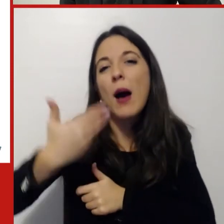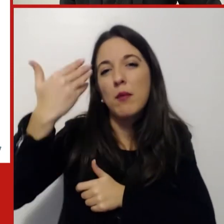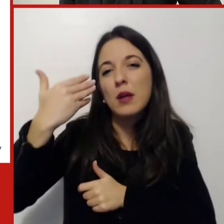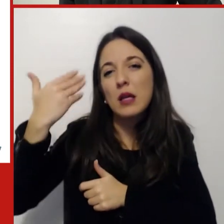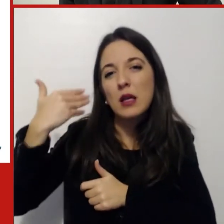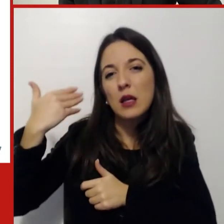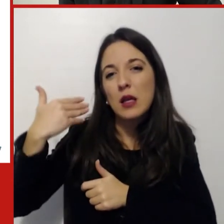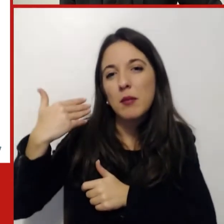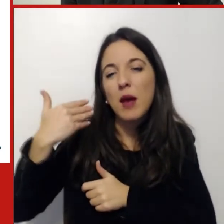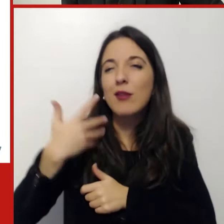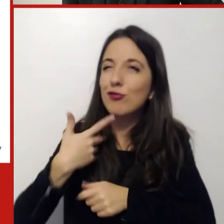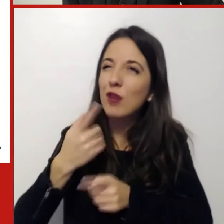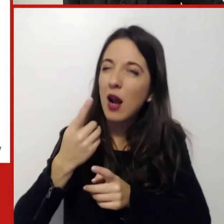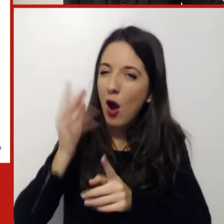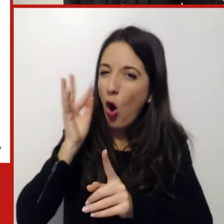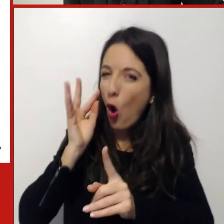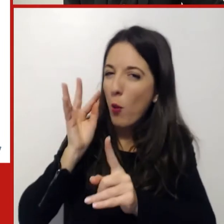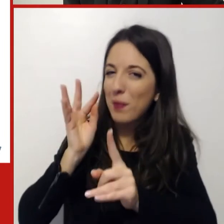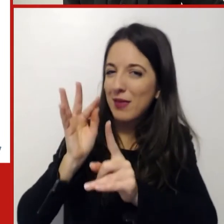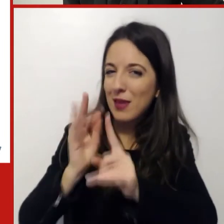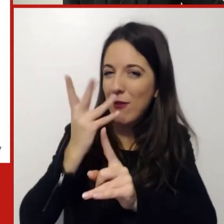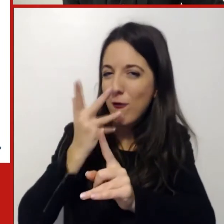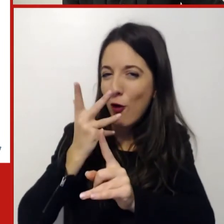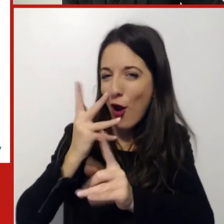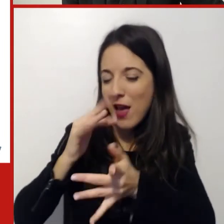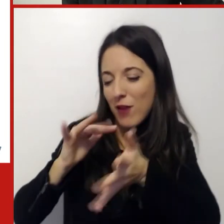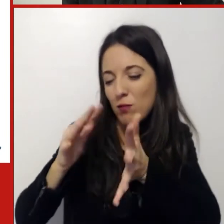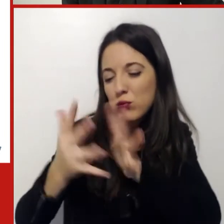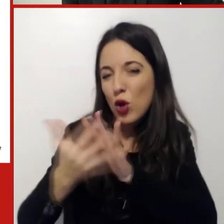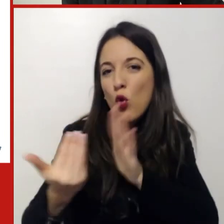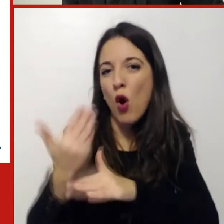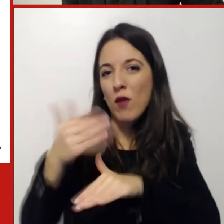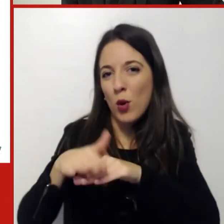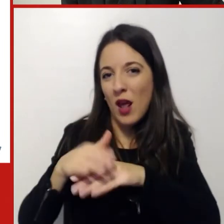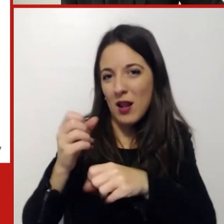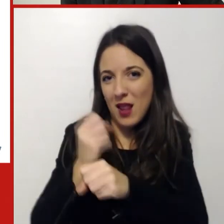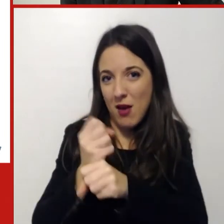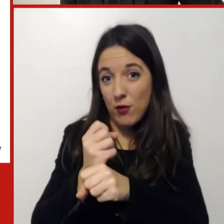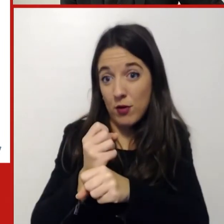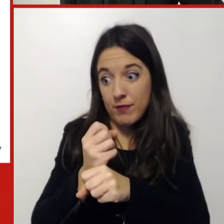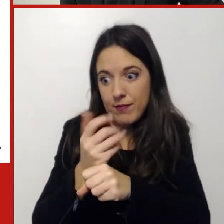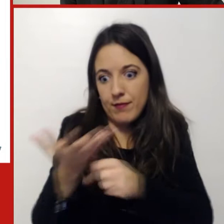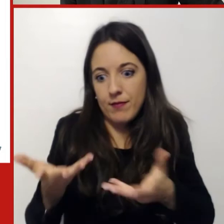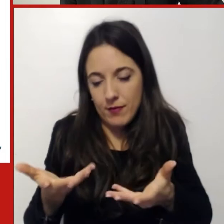orientamento forte verso questi nuovi modelli di organizzazione del lavoro. Beh,